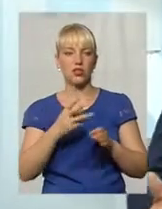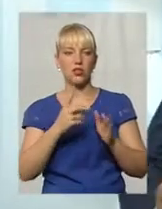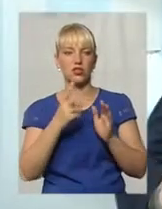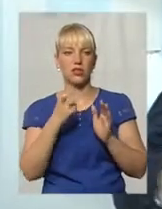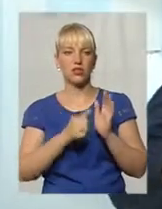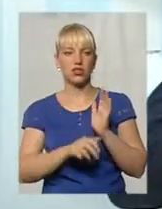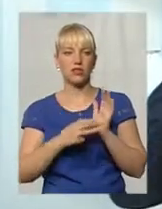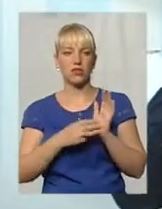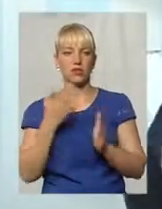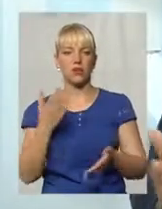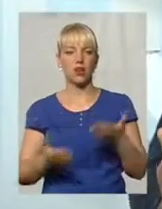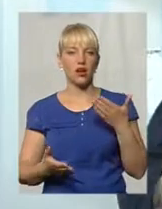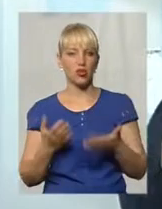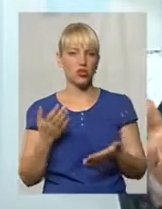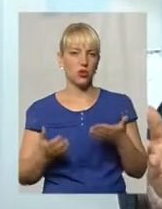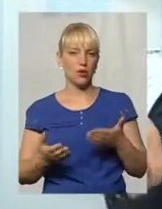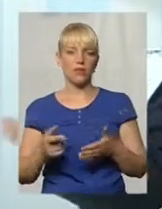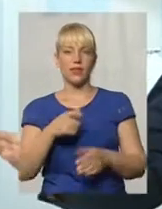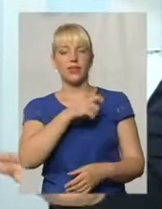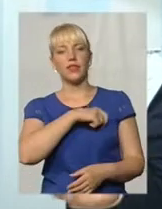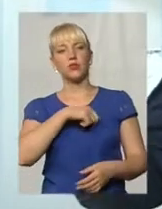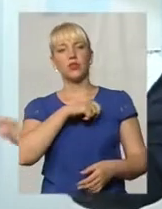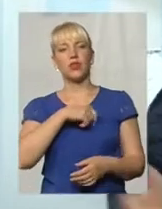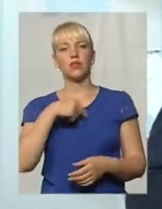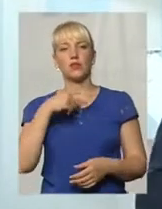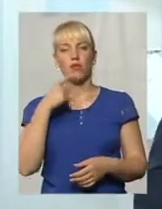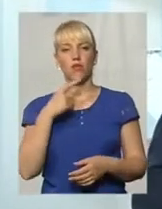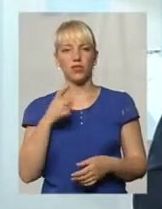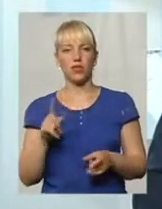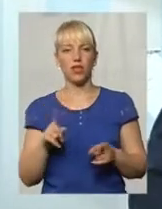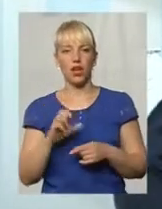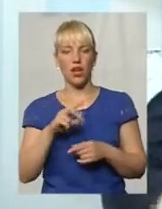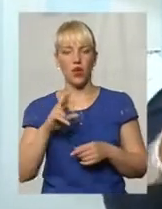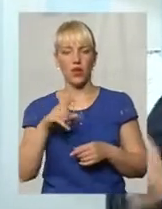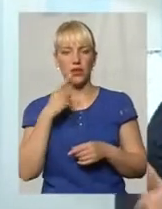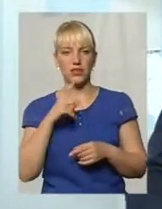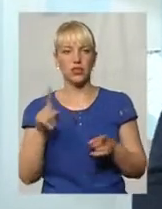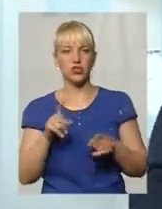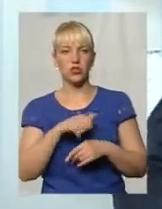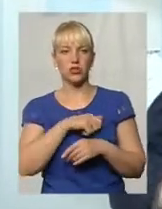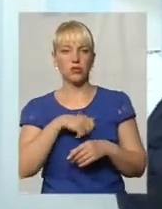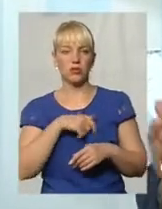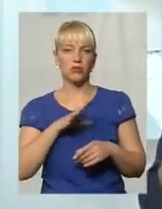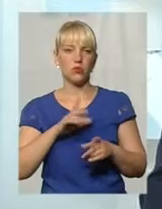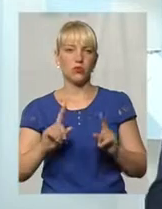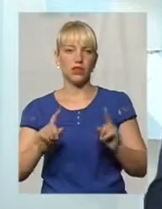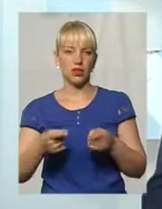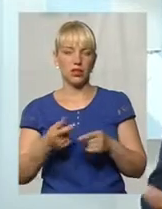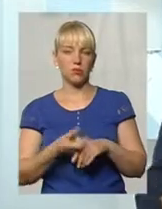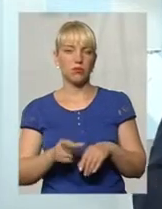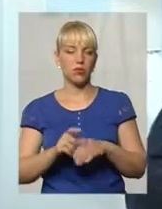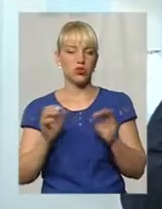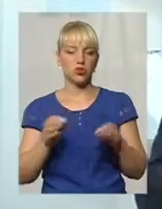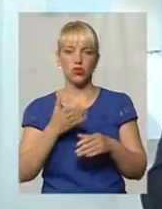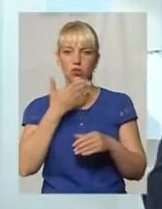більше, якщо депутат, ну, ми говорили тільки, що Альона зазначала, що депутата була затримана, і більш нічого не